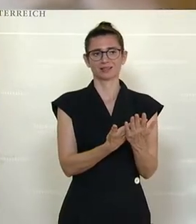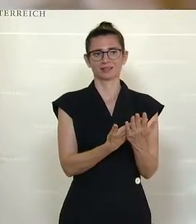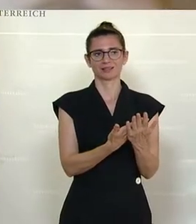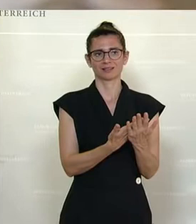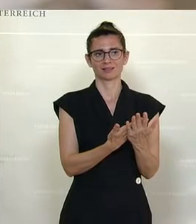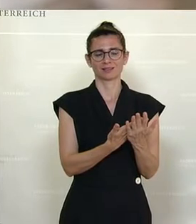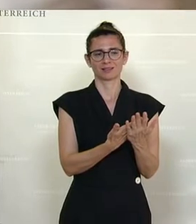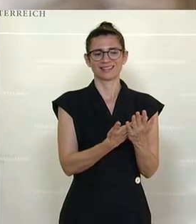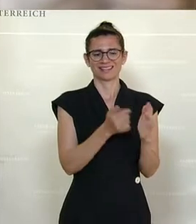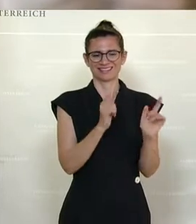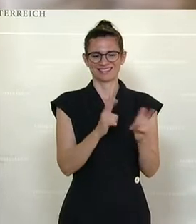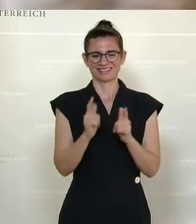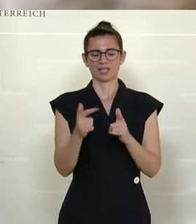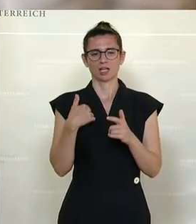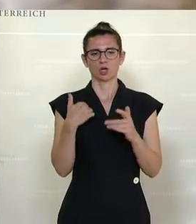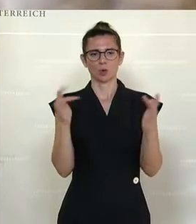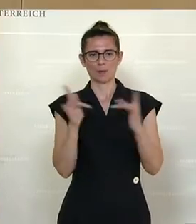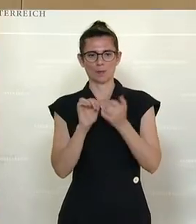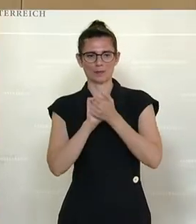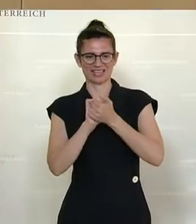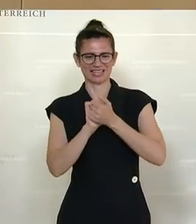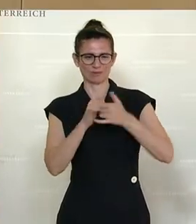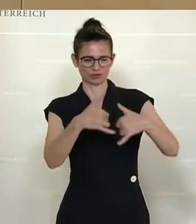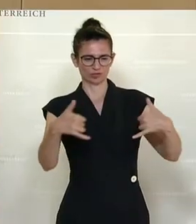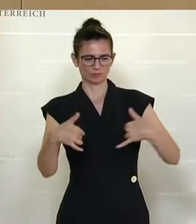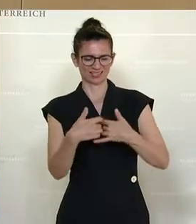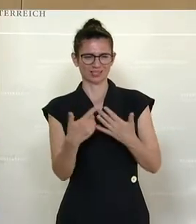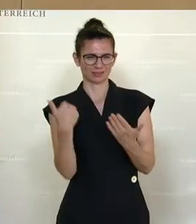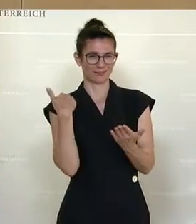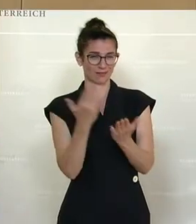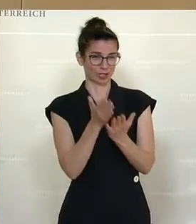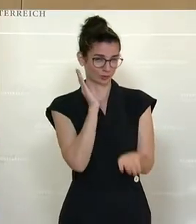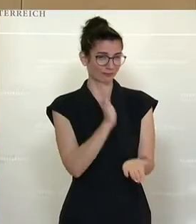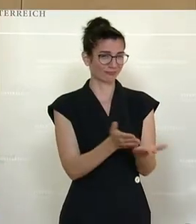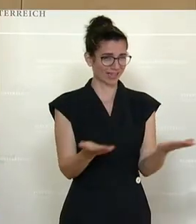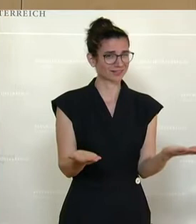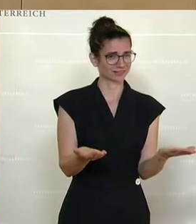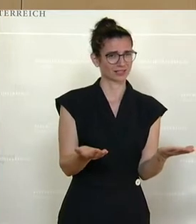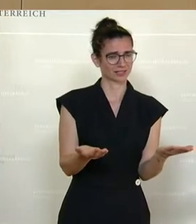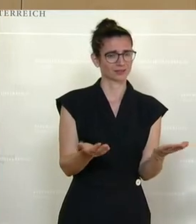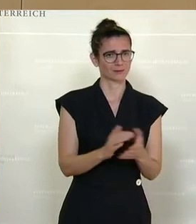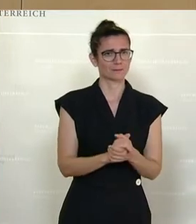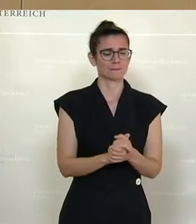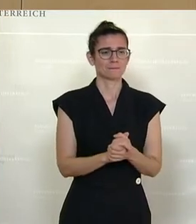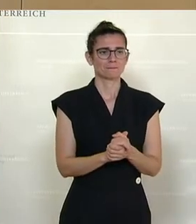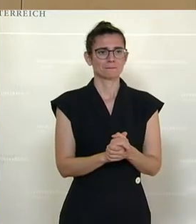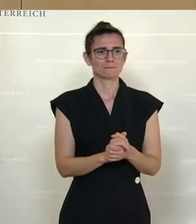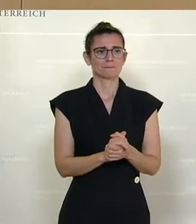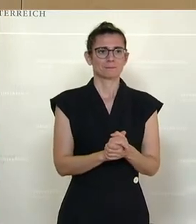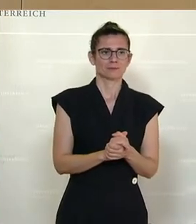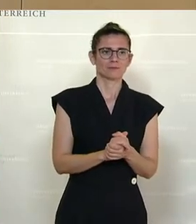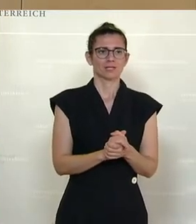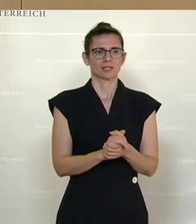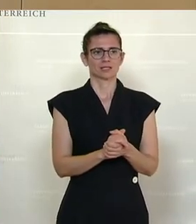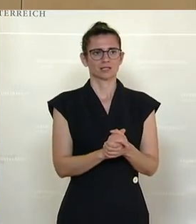Terrorbekämpfungspaket, das wir jetzt da beschließen, ja in groben Zügen schon vorgelegen ist. Und das